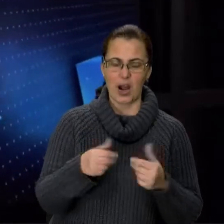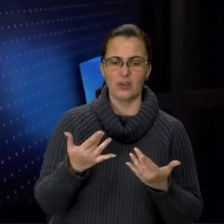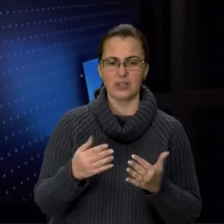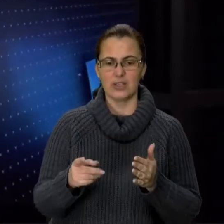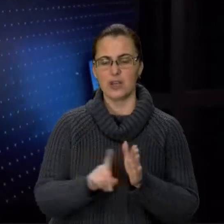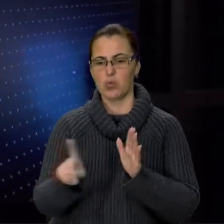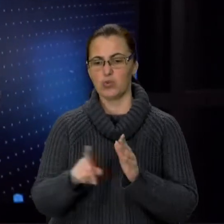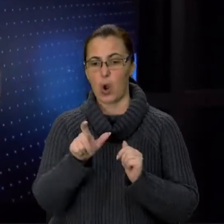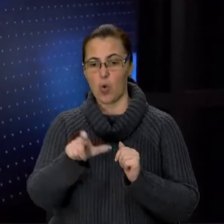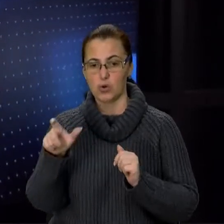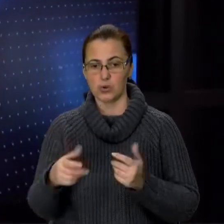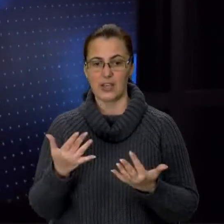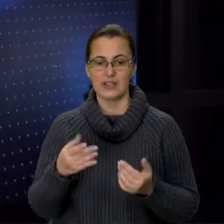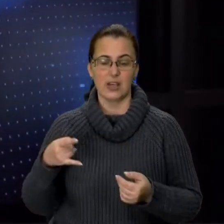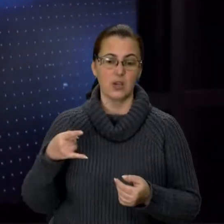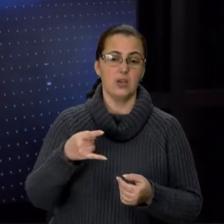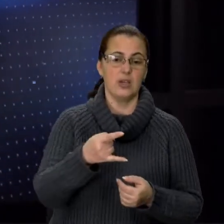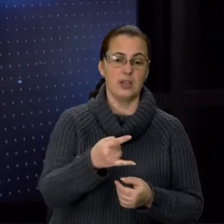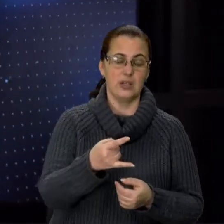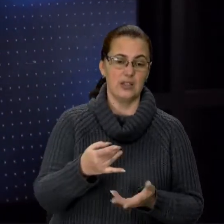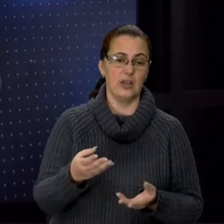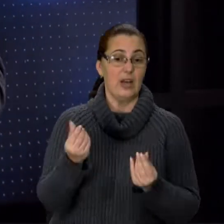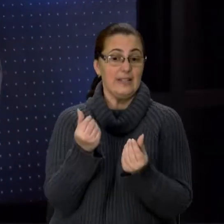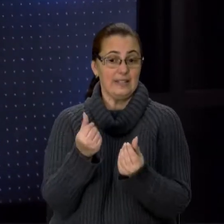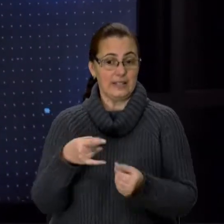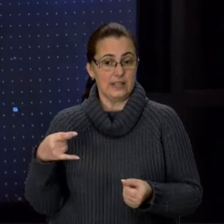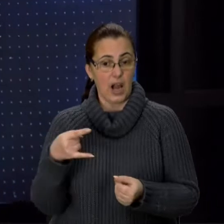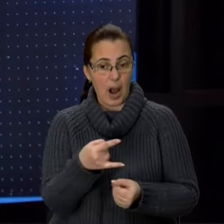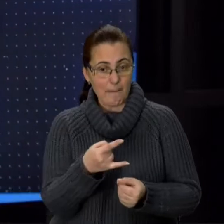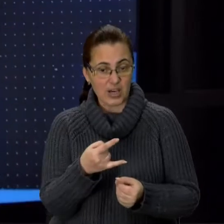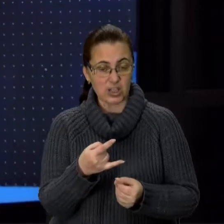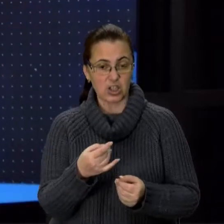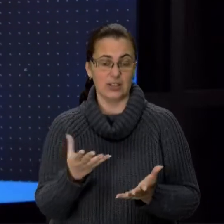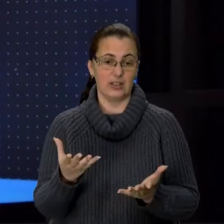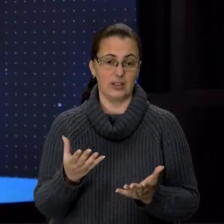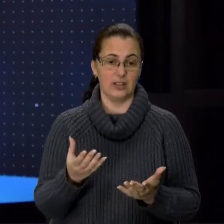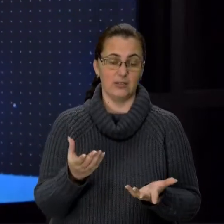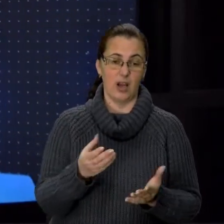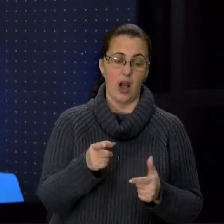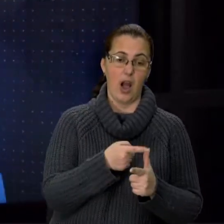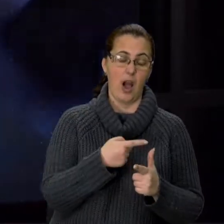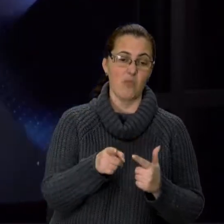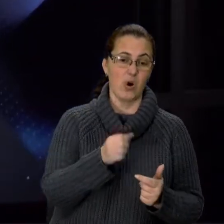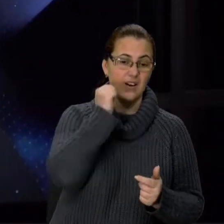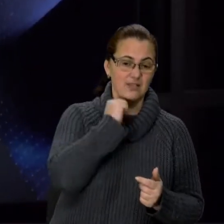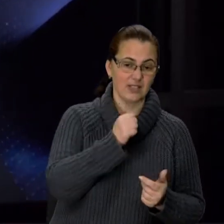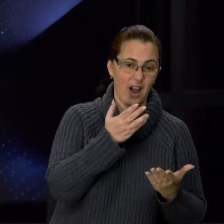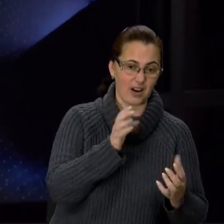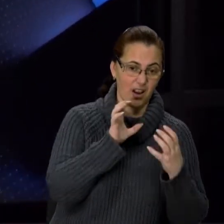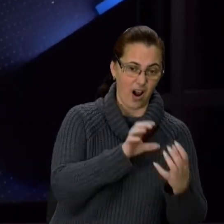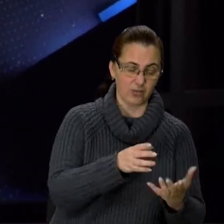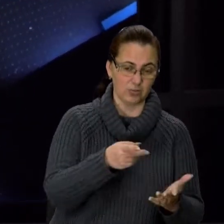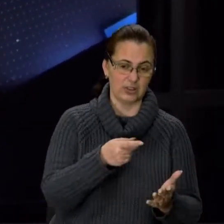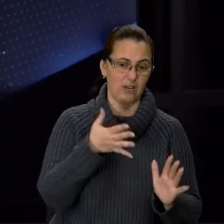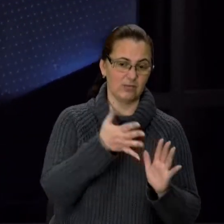люди, скільки їде машина, скільки вартість машини, яку ми туди закладаємо, чи це там вбитий еталон, якого вже немає амортизації, так, і там витрати